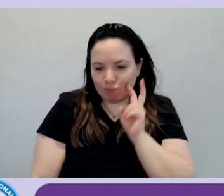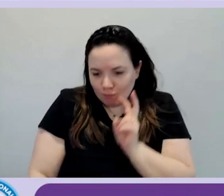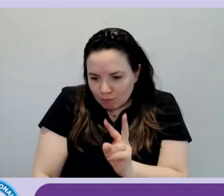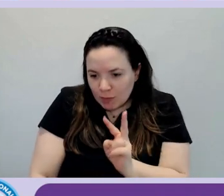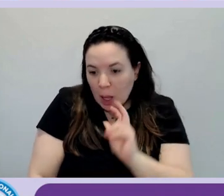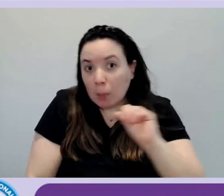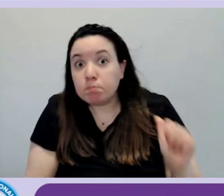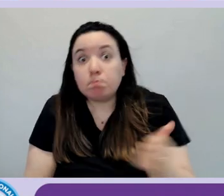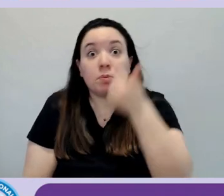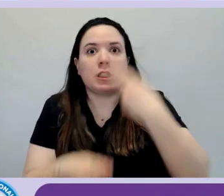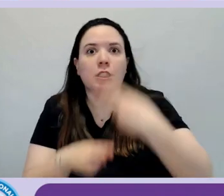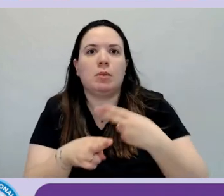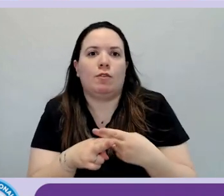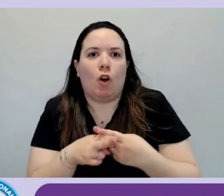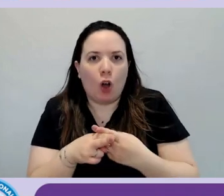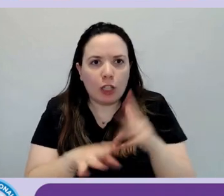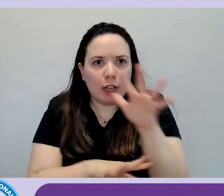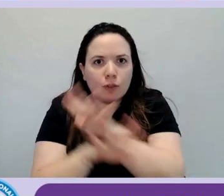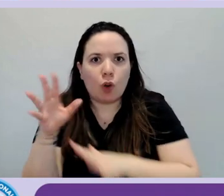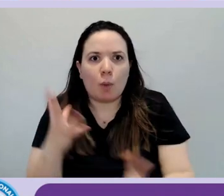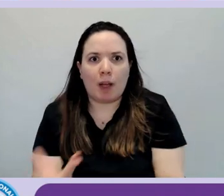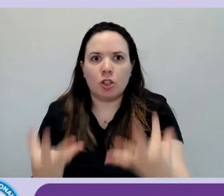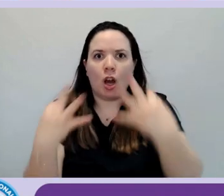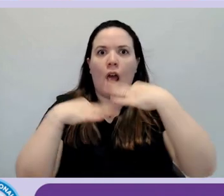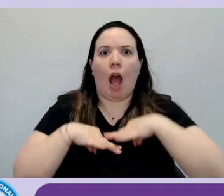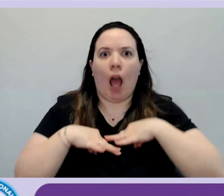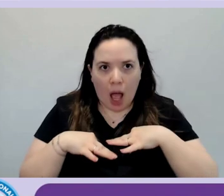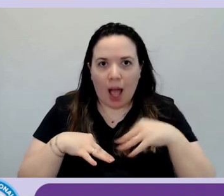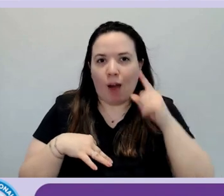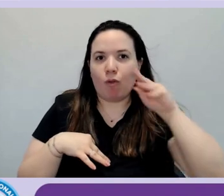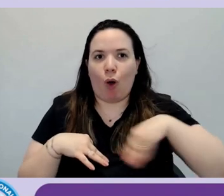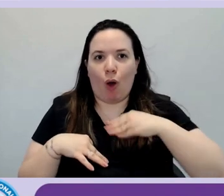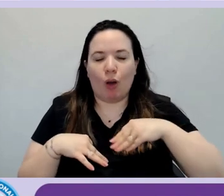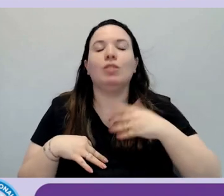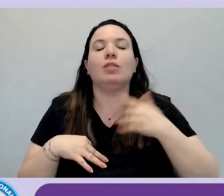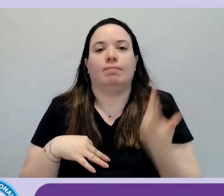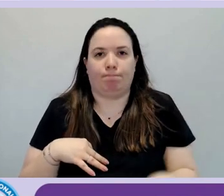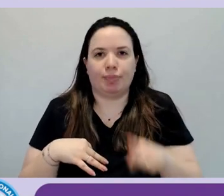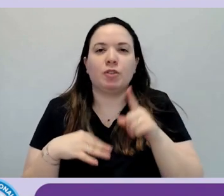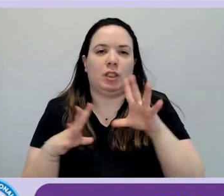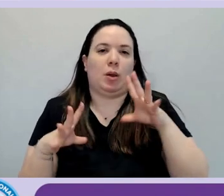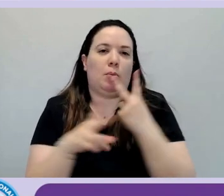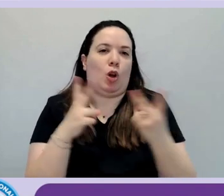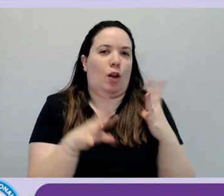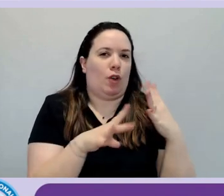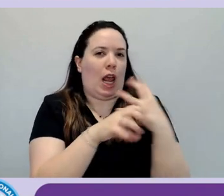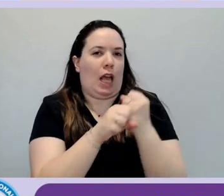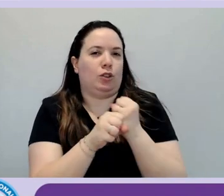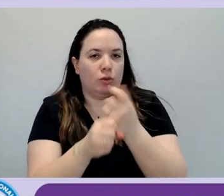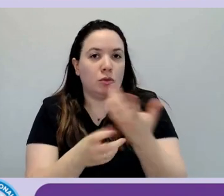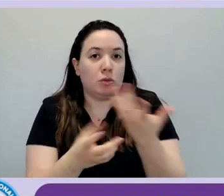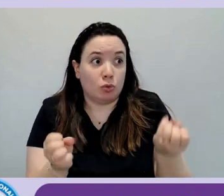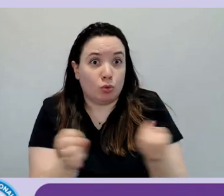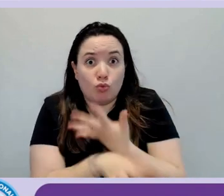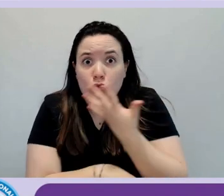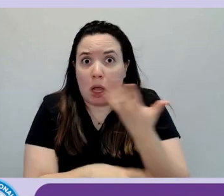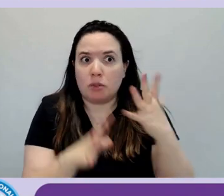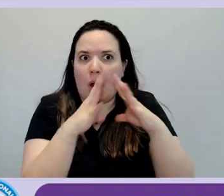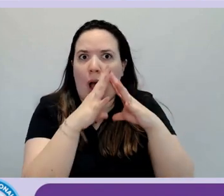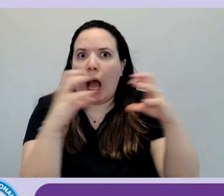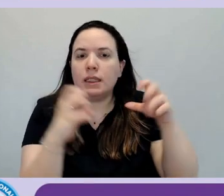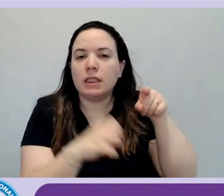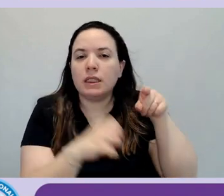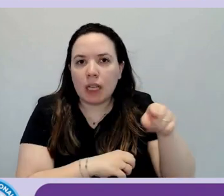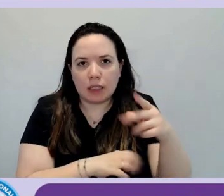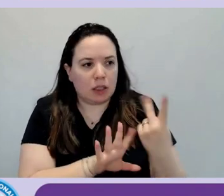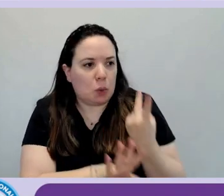volta viene a conoscenza di queste tematiche. Ci è capitato anche di aziende che sono obbligate da